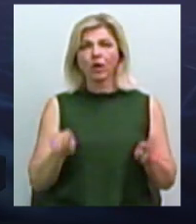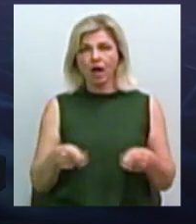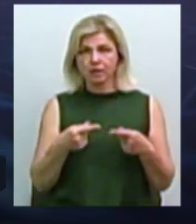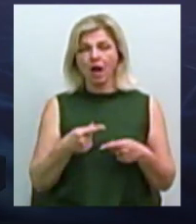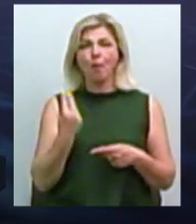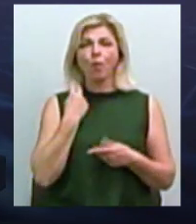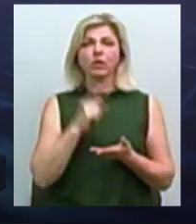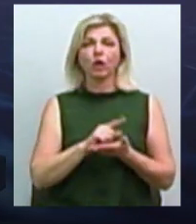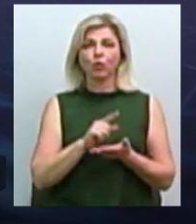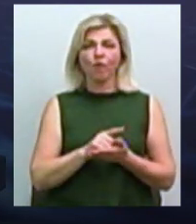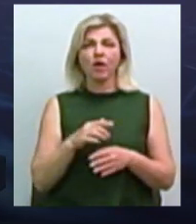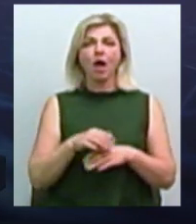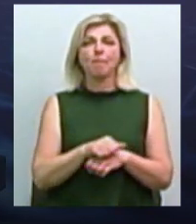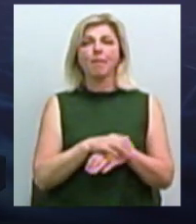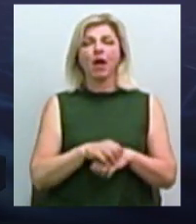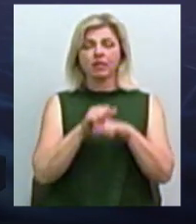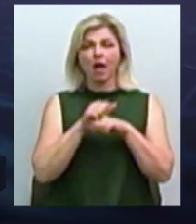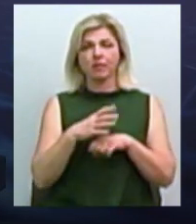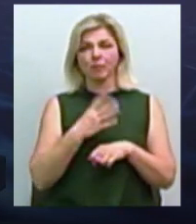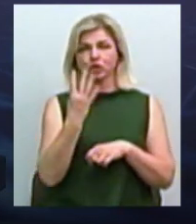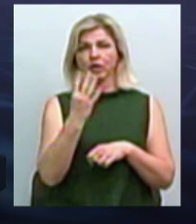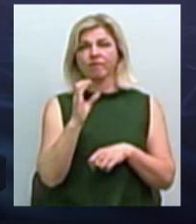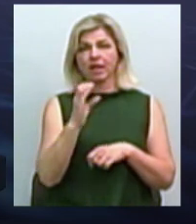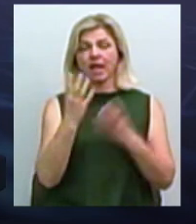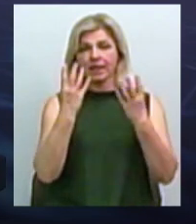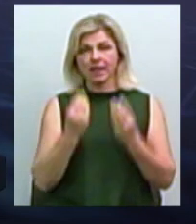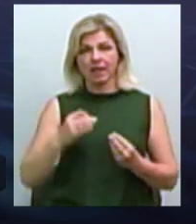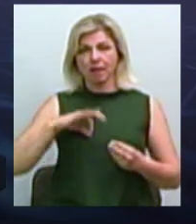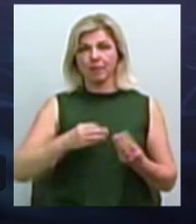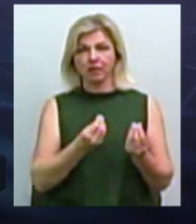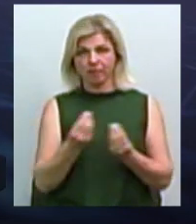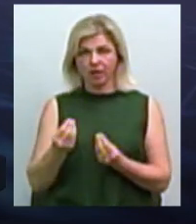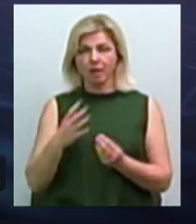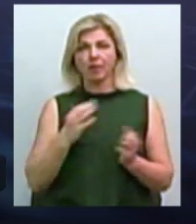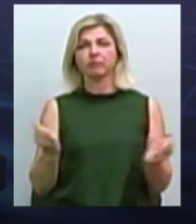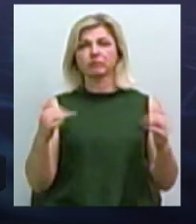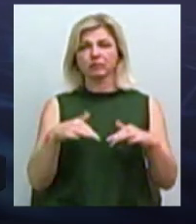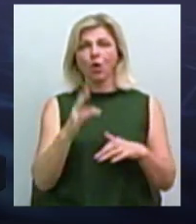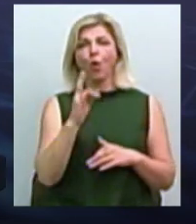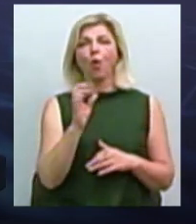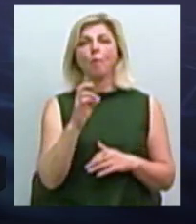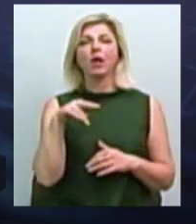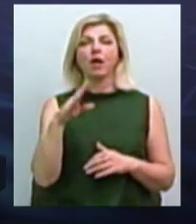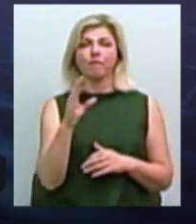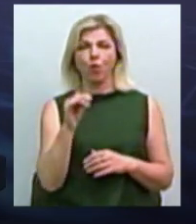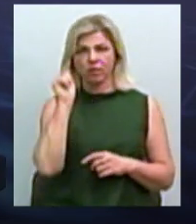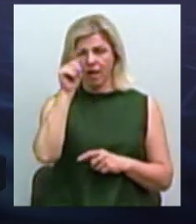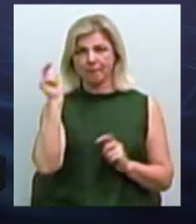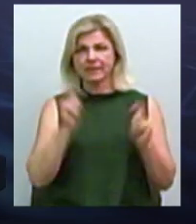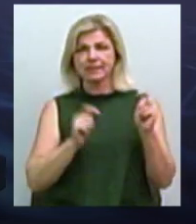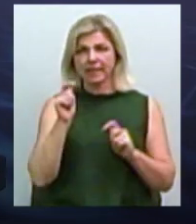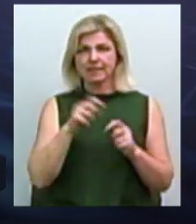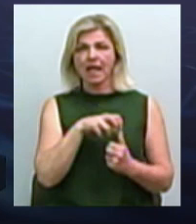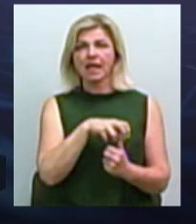податкового майдану. Це було 4 вересня, день підприємця. Ми збиралися, це було в Коблево. У нас був з'їзд, скажімо,